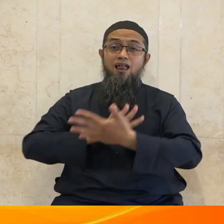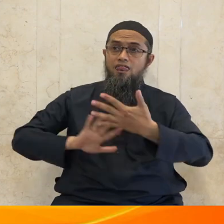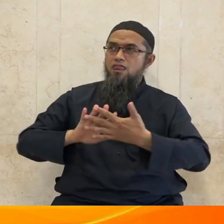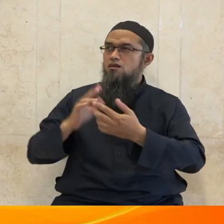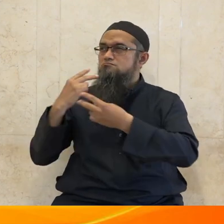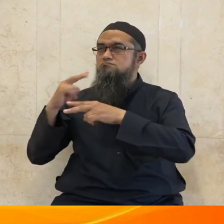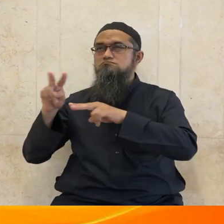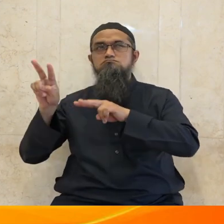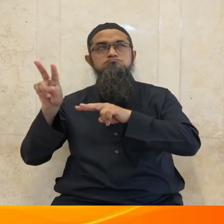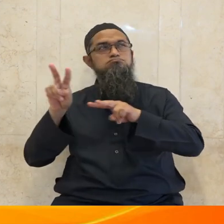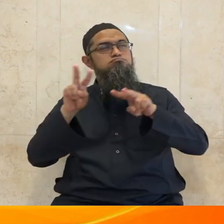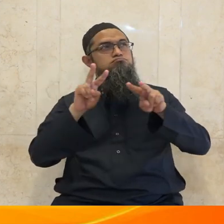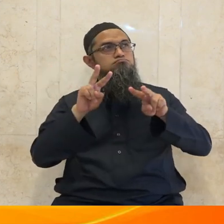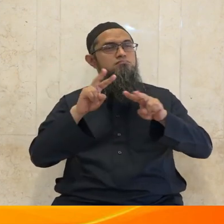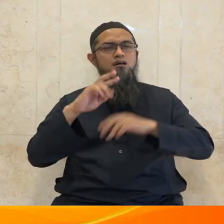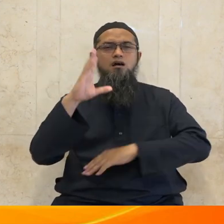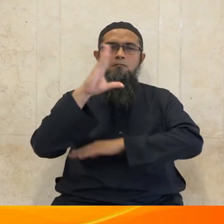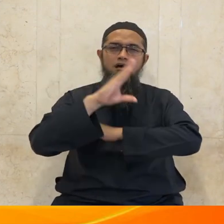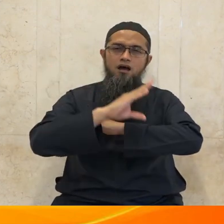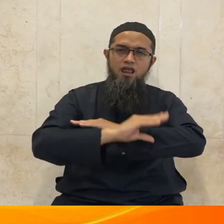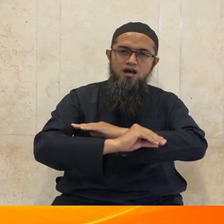'udzubillahiminasyaitanirrojim